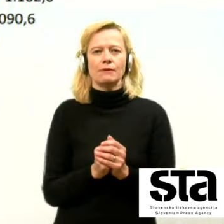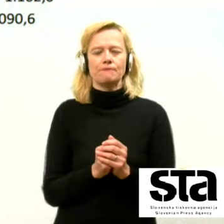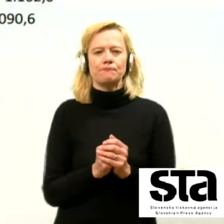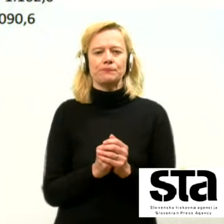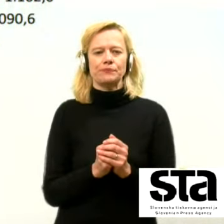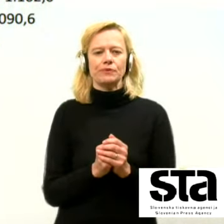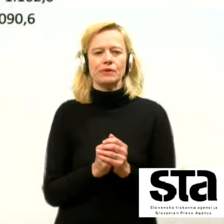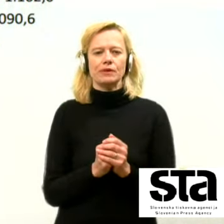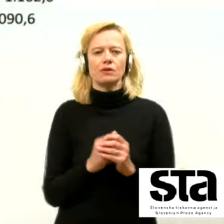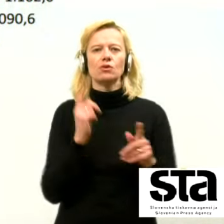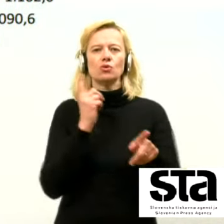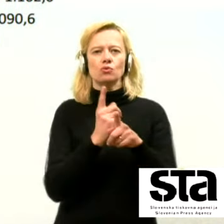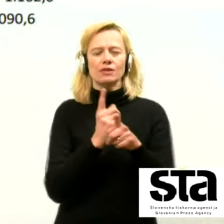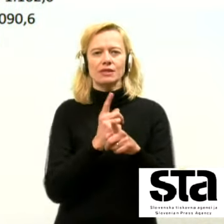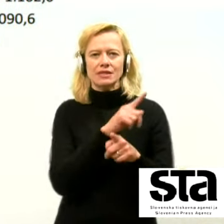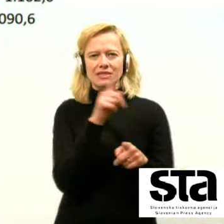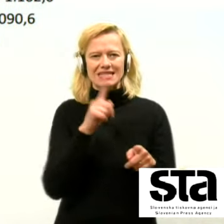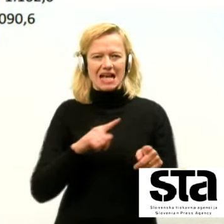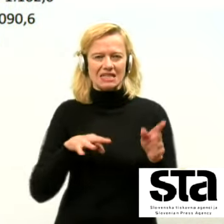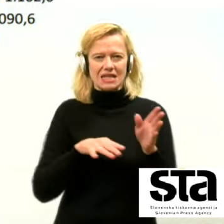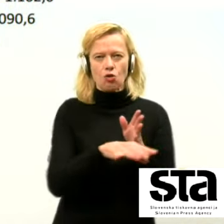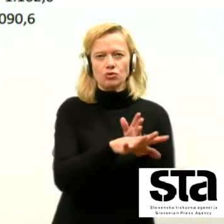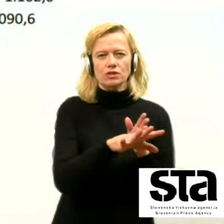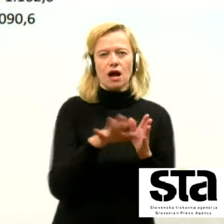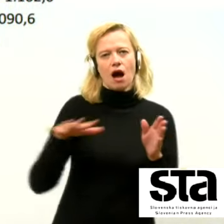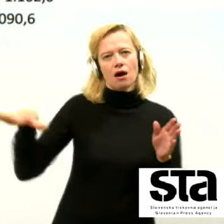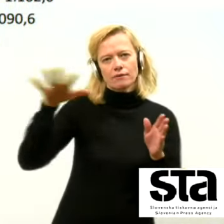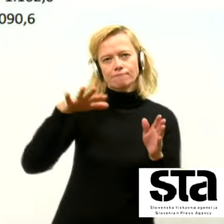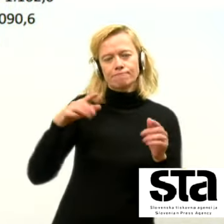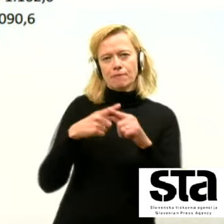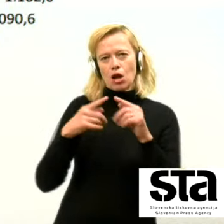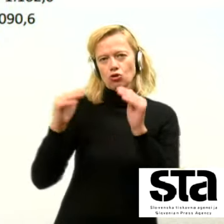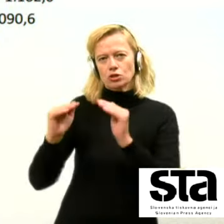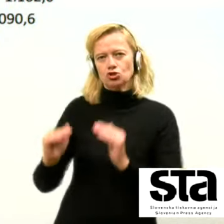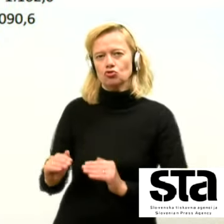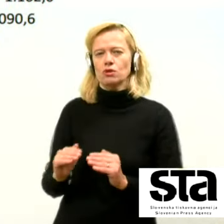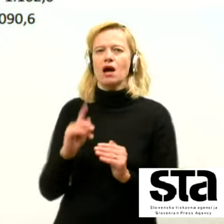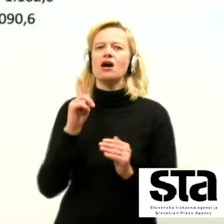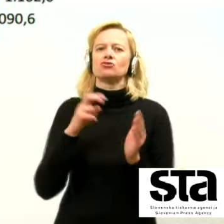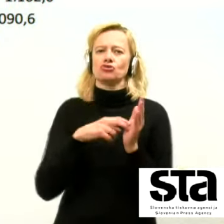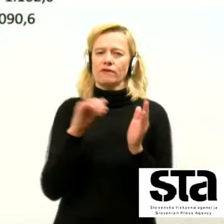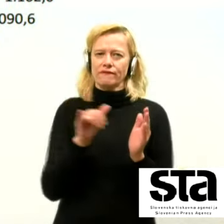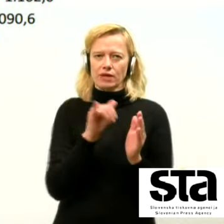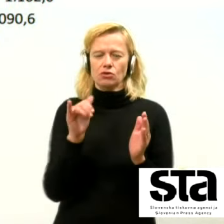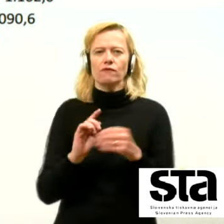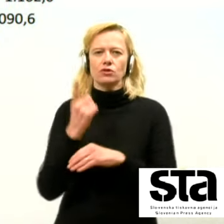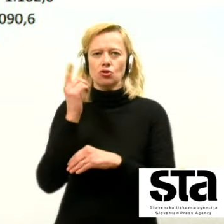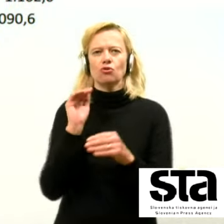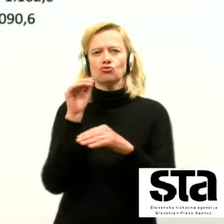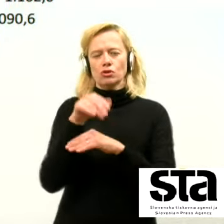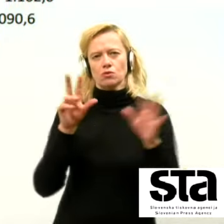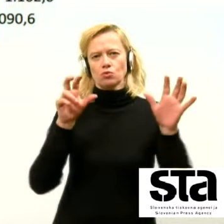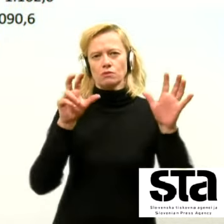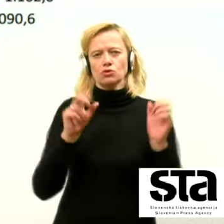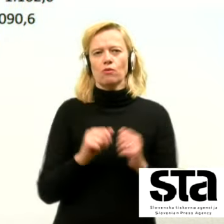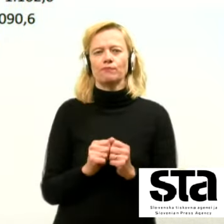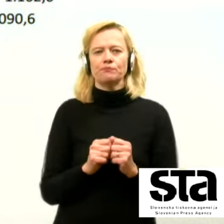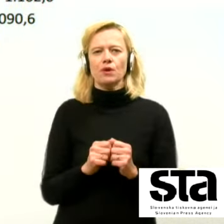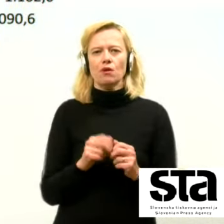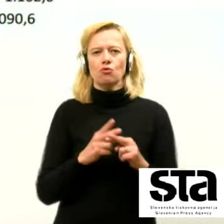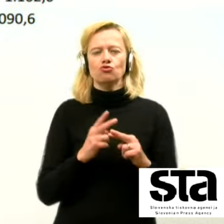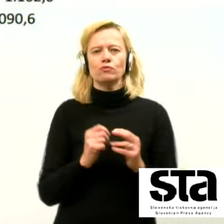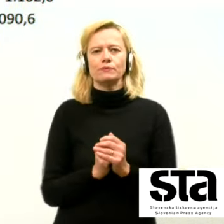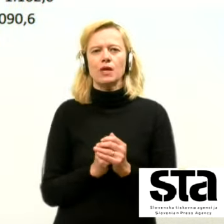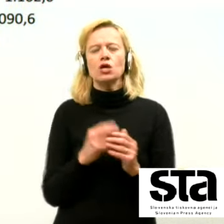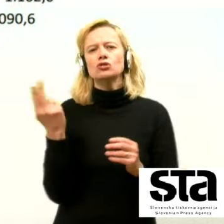In tudi za Savska se zdaj nekoliko znežuje, a je še vedno visoko čez 800 okužb. Slovensko